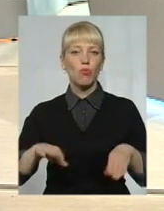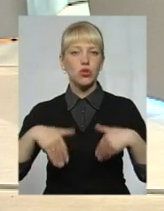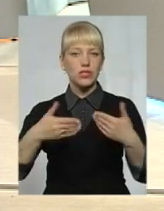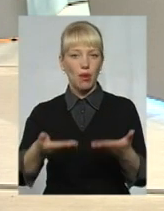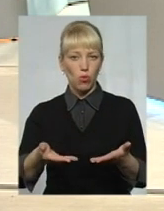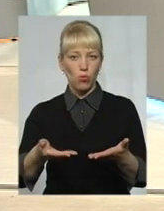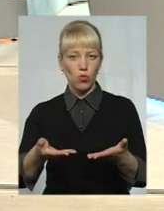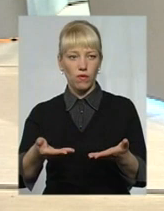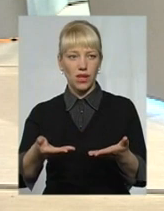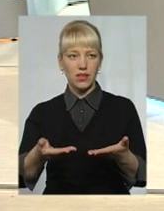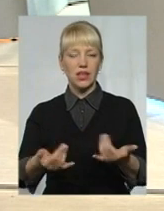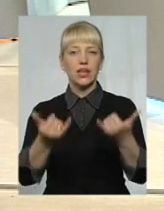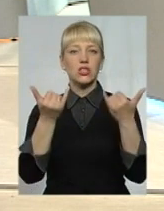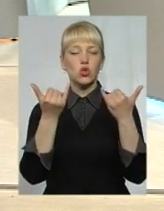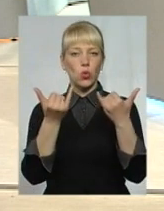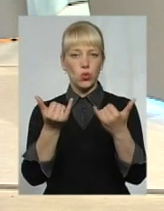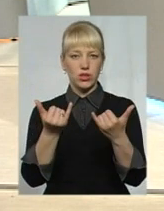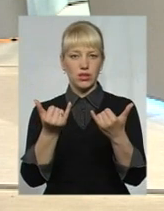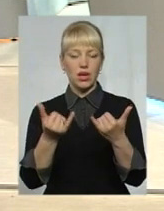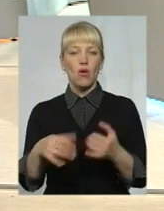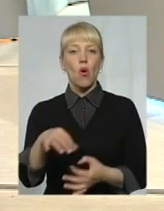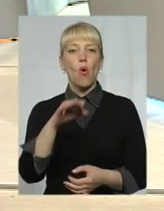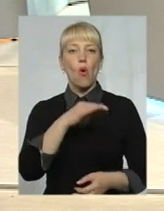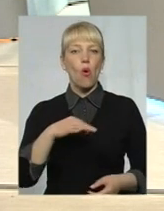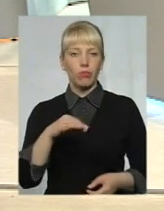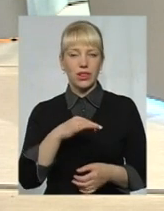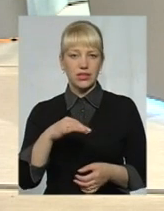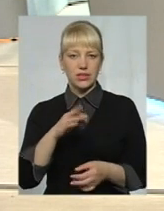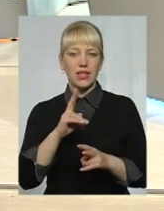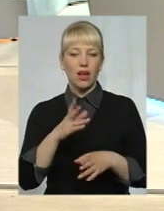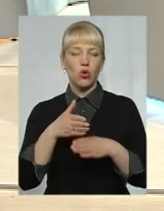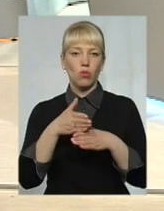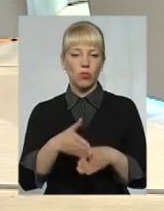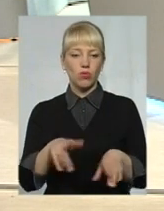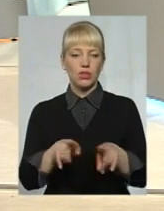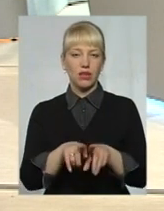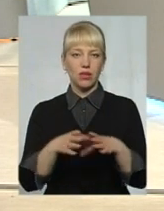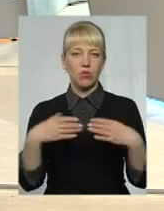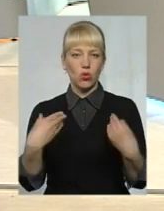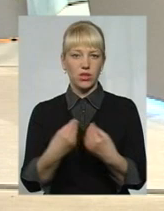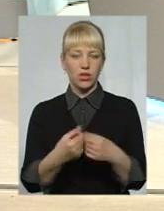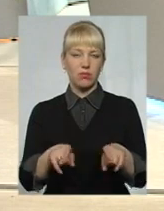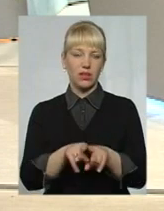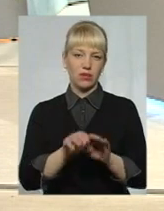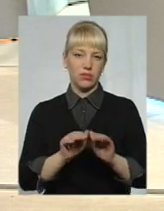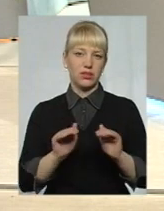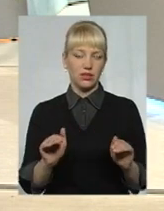сьогодні область, як допомогу таким родинам, таким дітям?